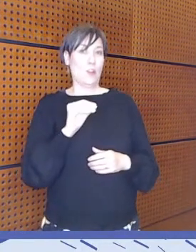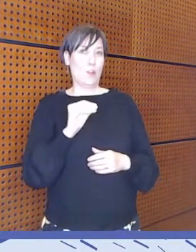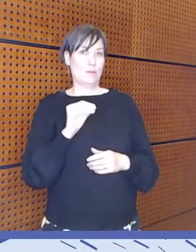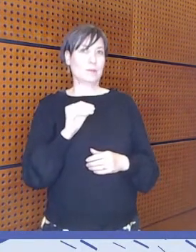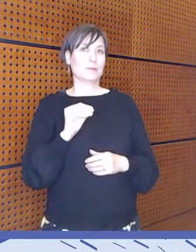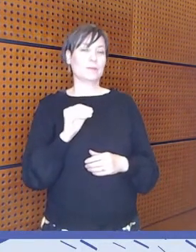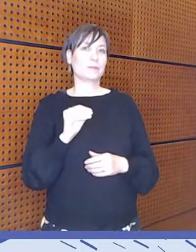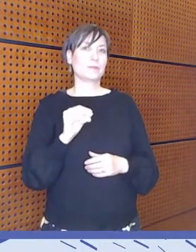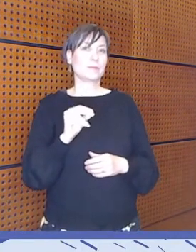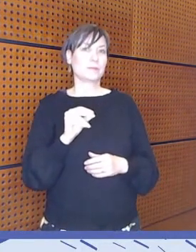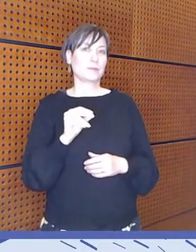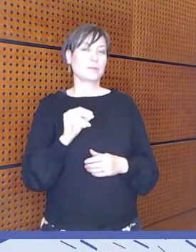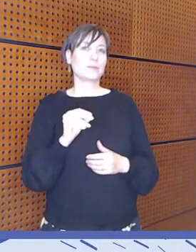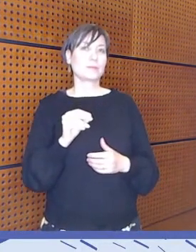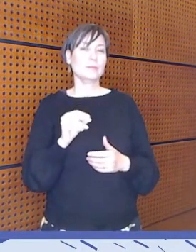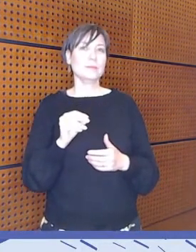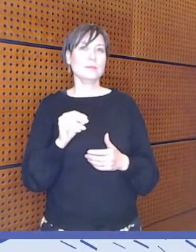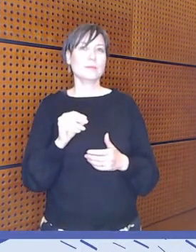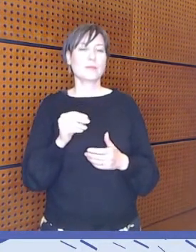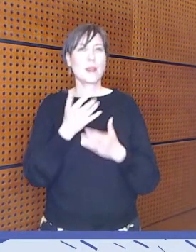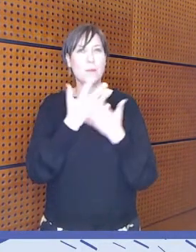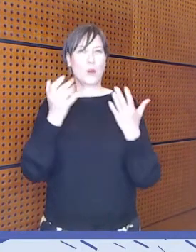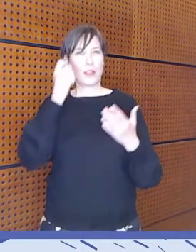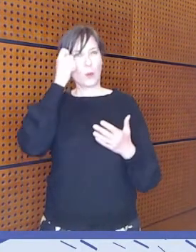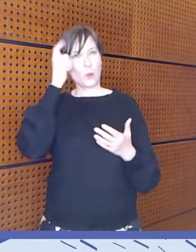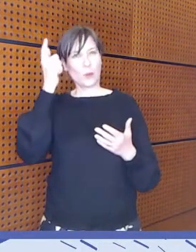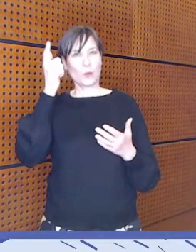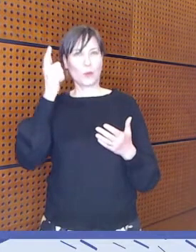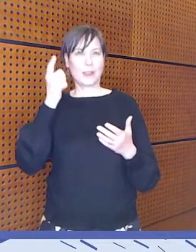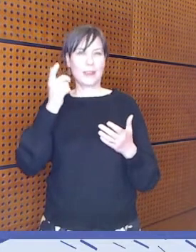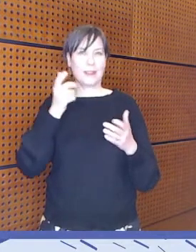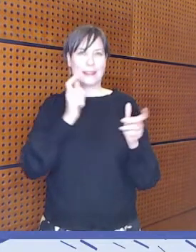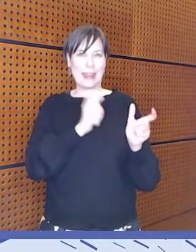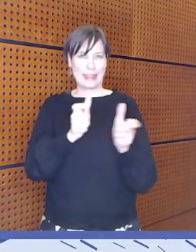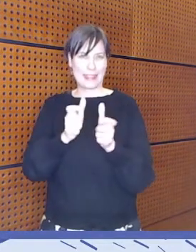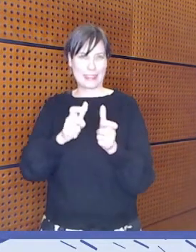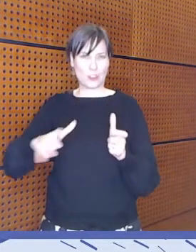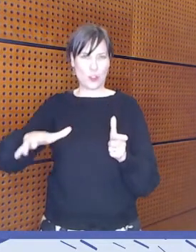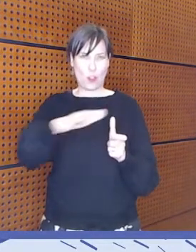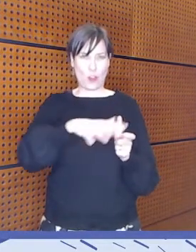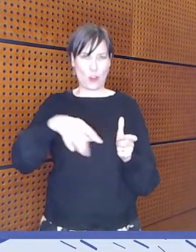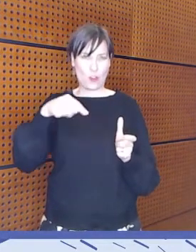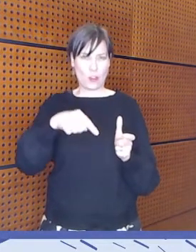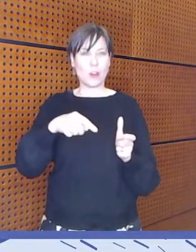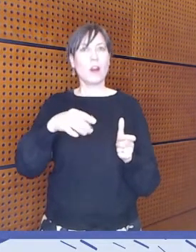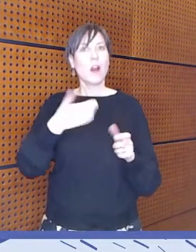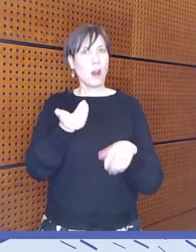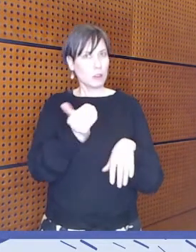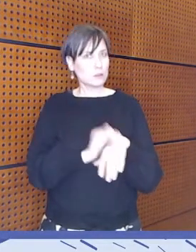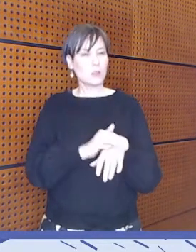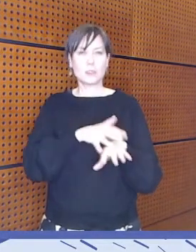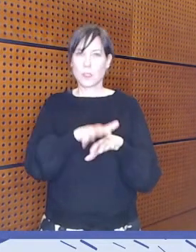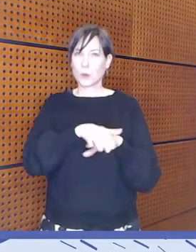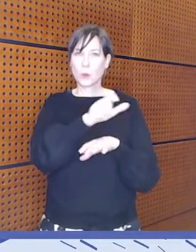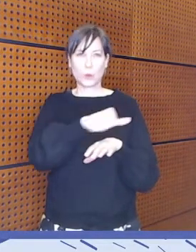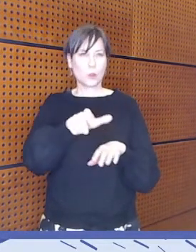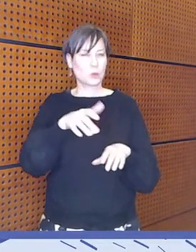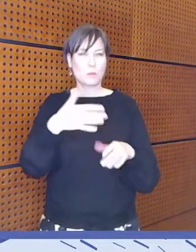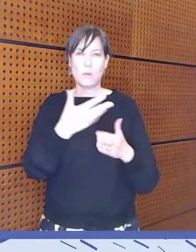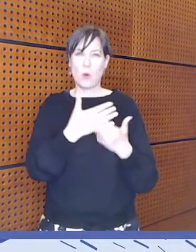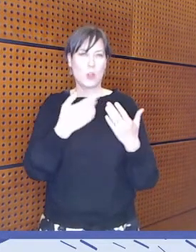puhutaan vaikka tästä monikulttuurisesta järjestökentästä, ja siellä on paljon asiantuntijuutta, ja siellä on vuosia tehty erilaisia